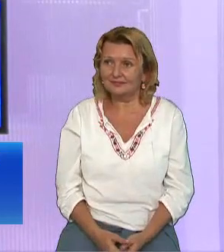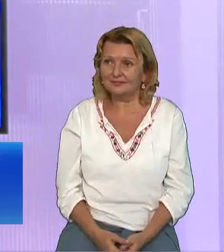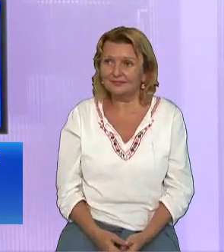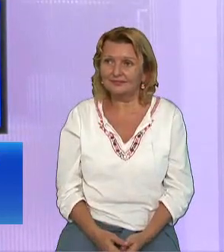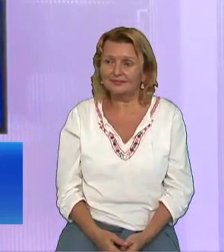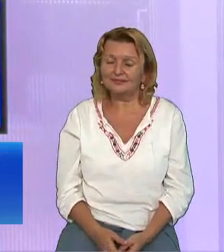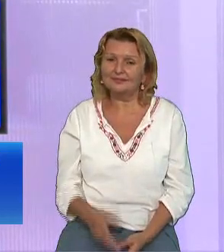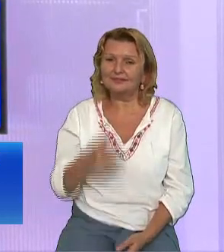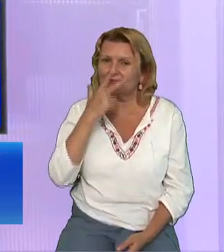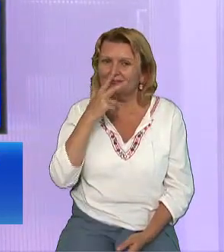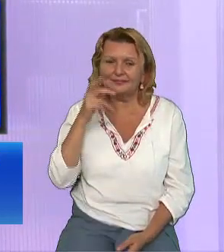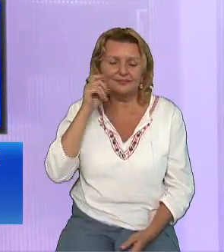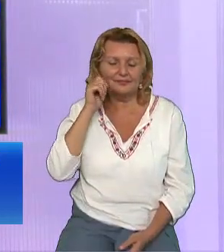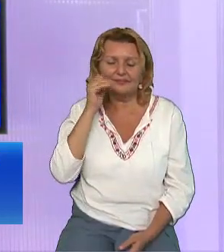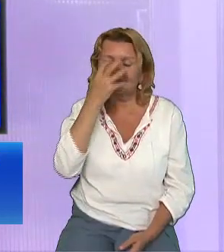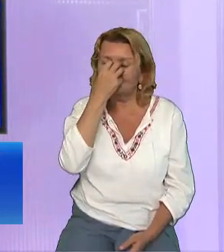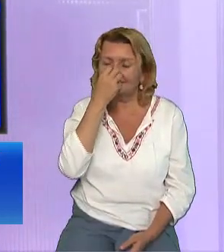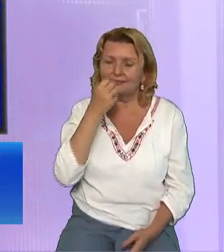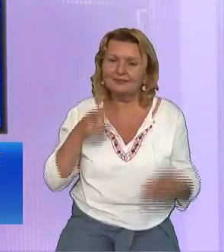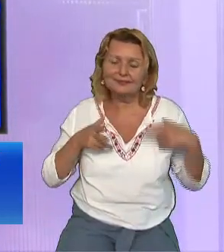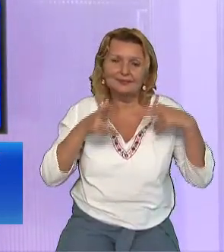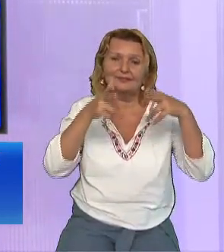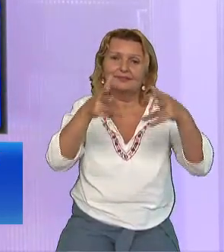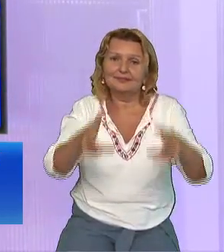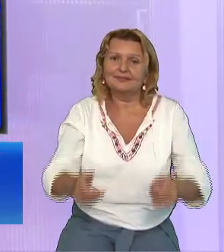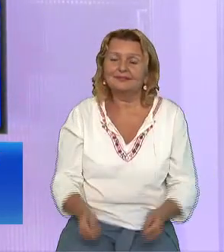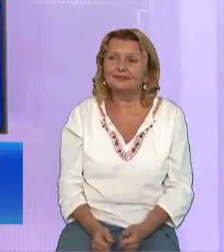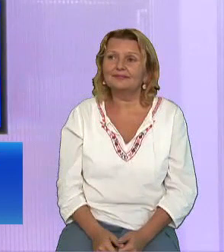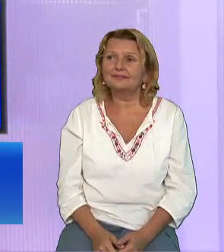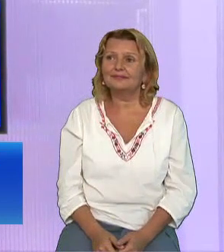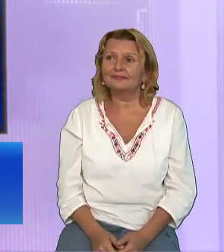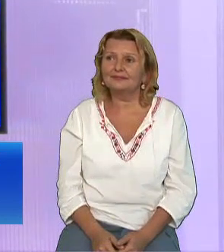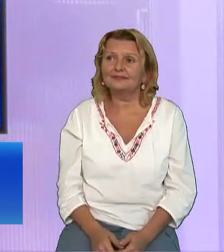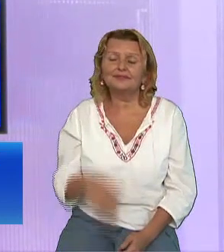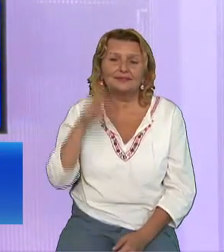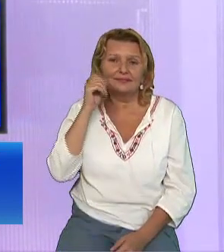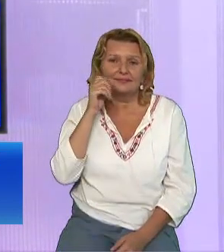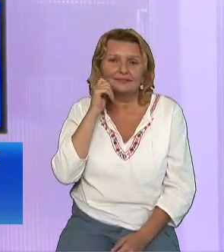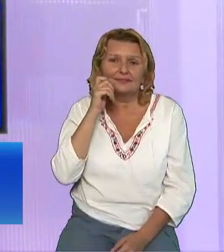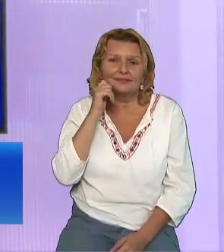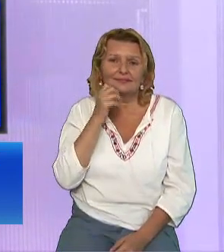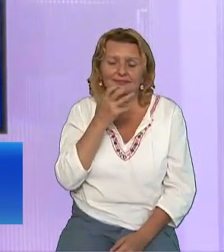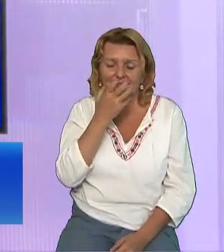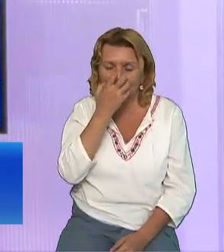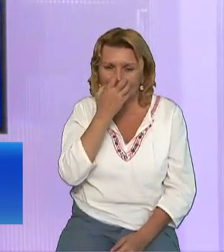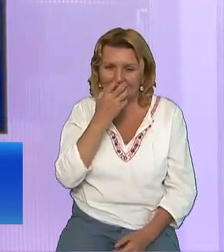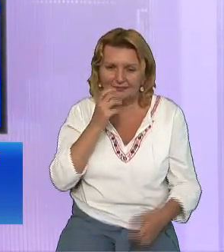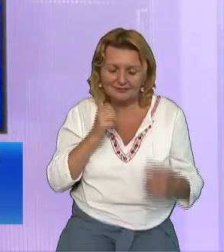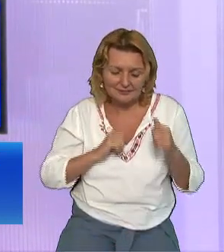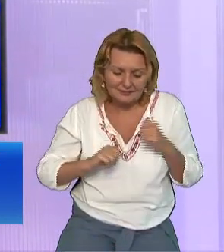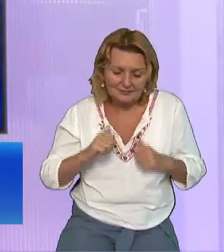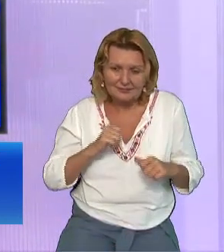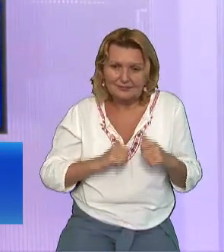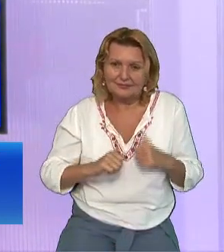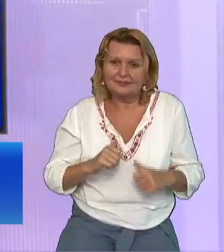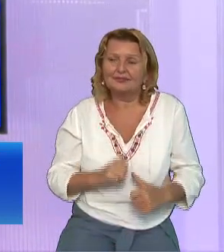Oameni triși la învoane, la altare Oameni supărați Oameni depresivi Se spune că unul din șase oameni are o